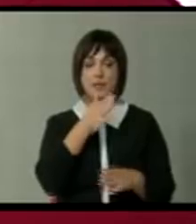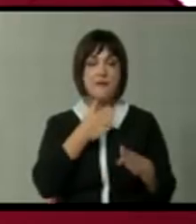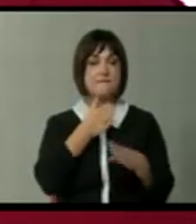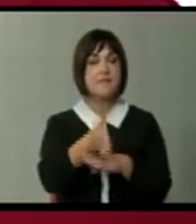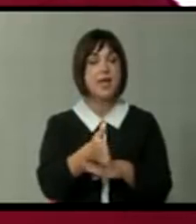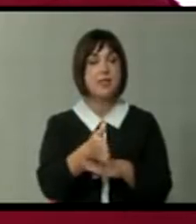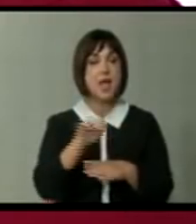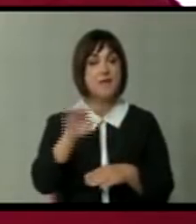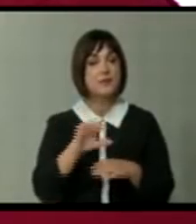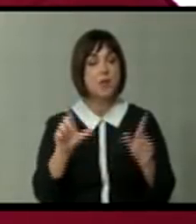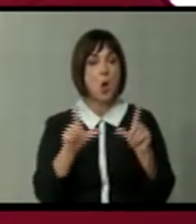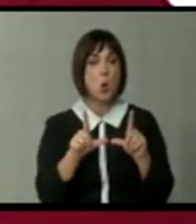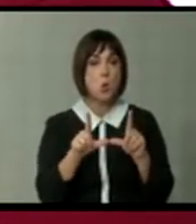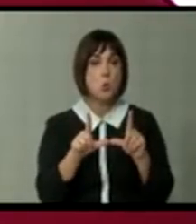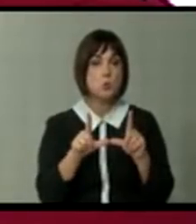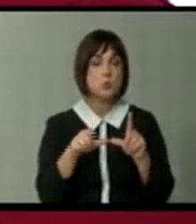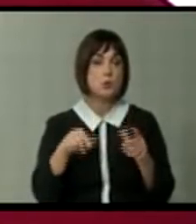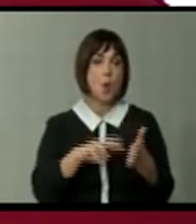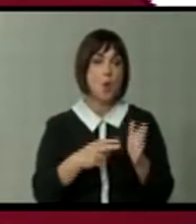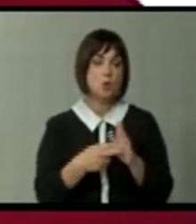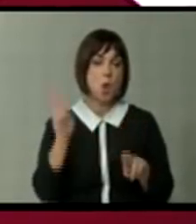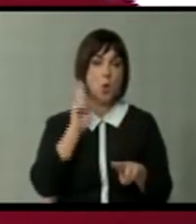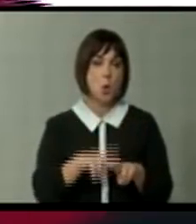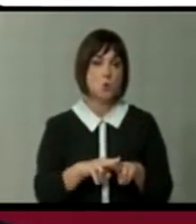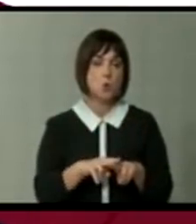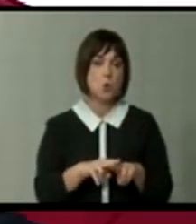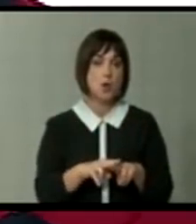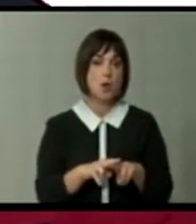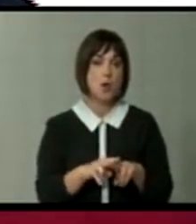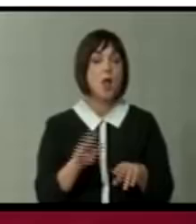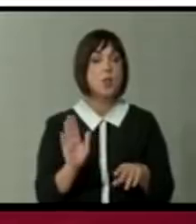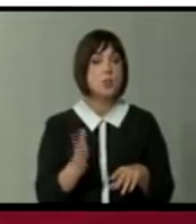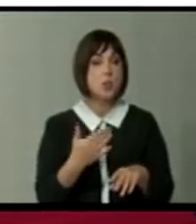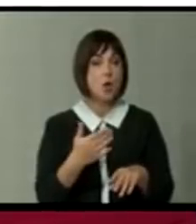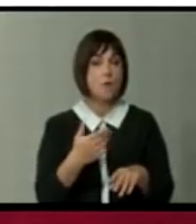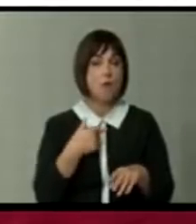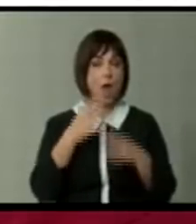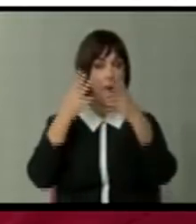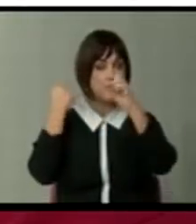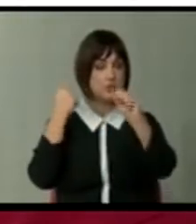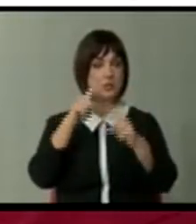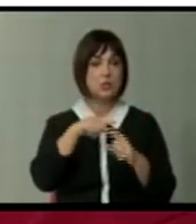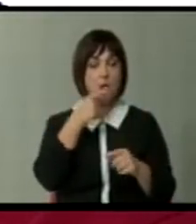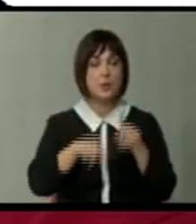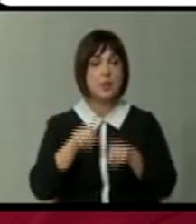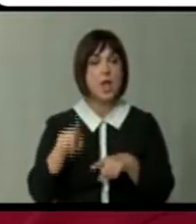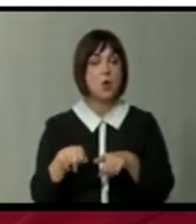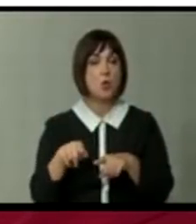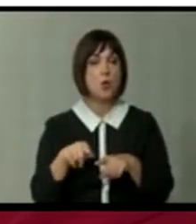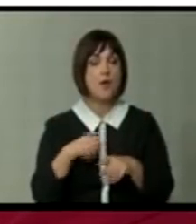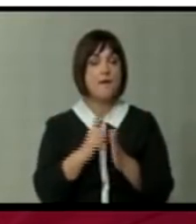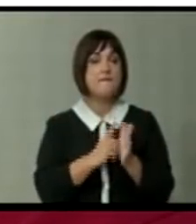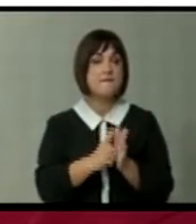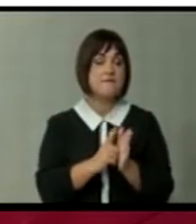влегла во европску унија со политичка одлука. Но, Тимонија, амбасадарот, рече пред некој